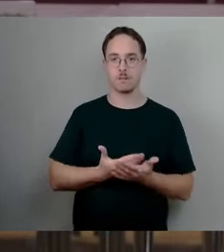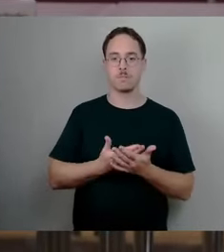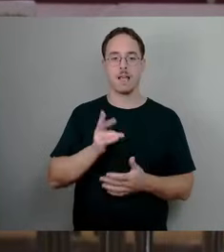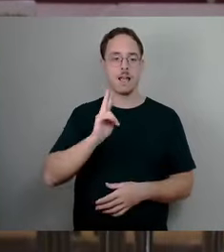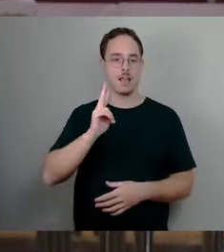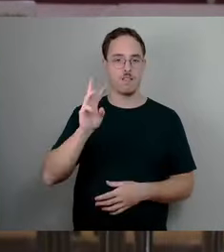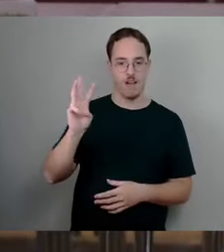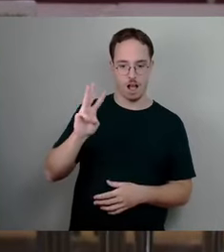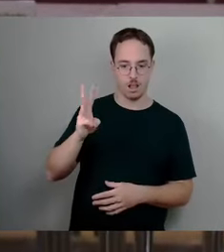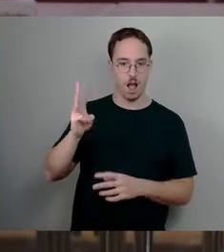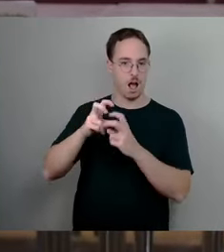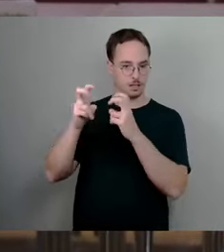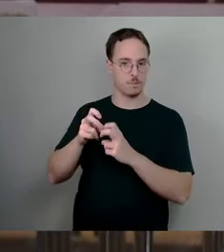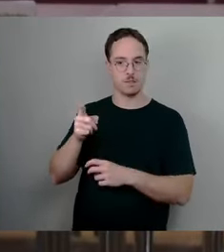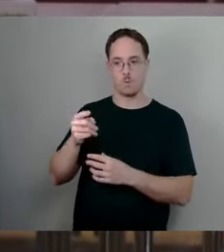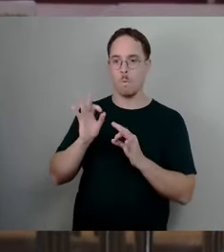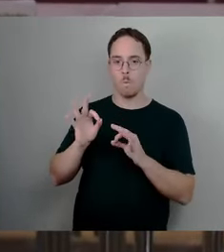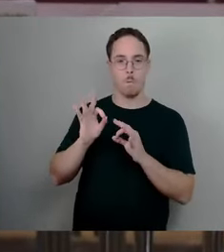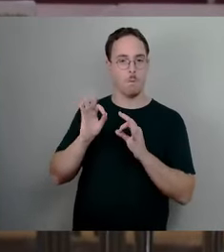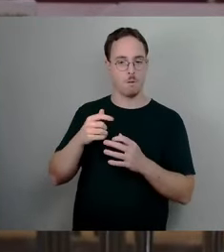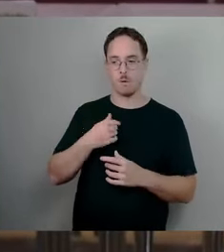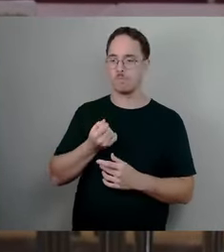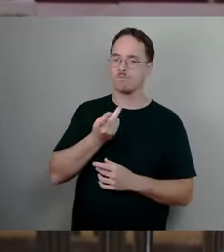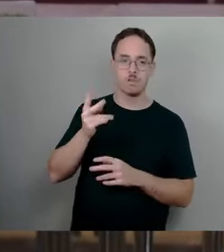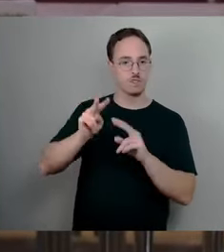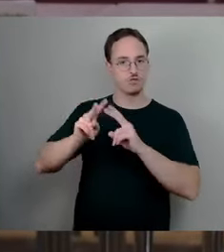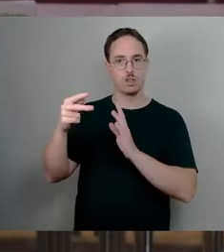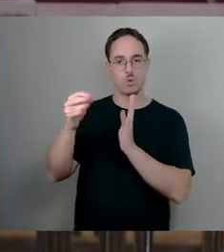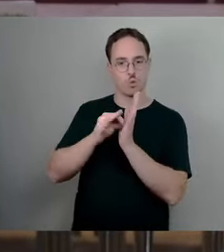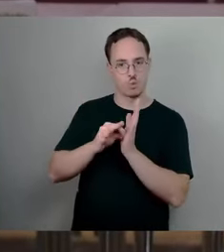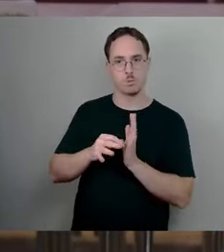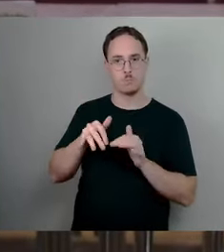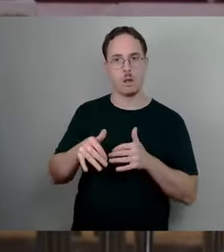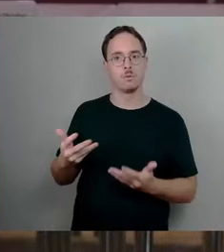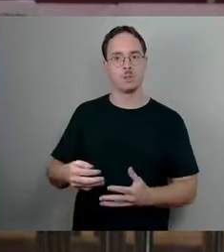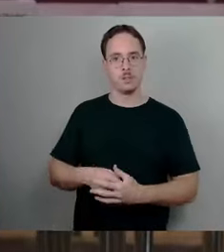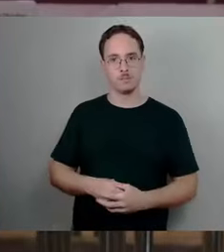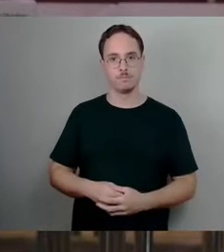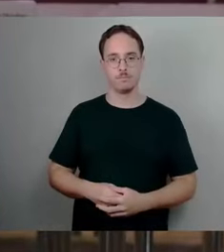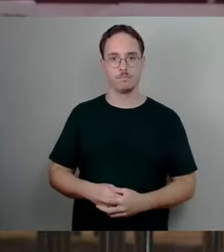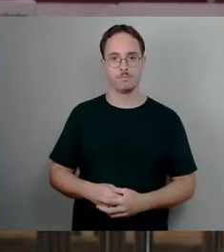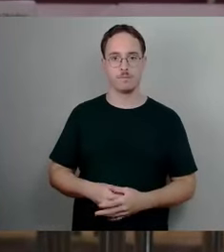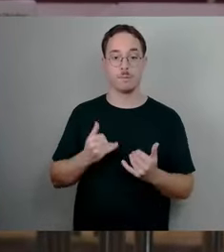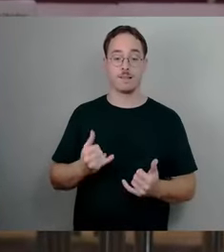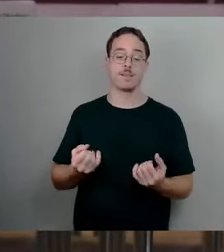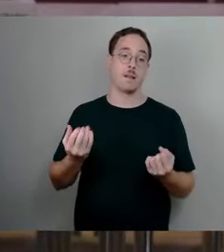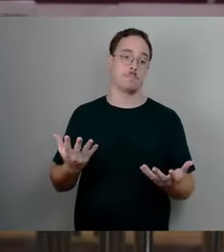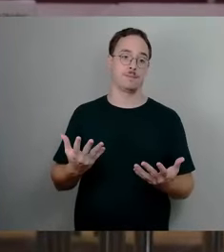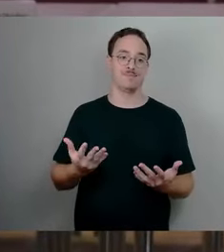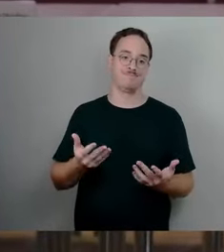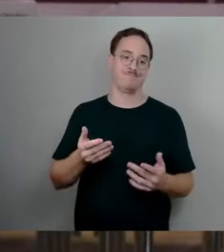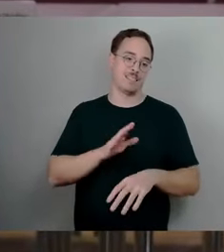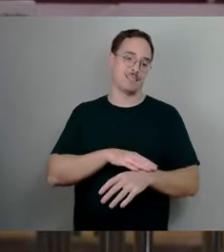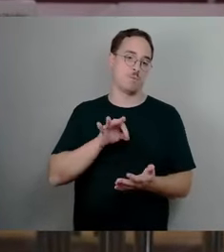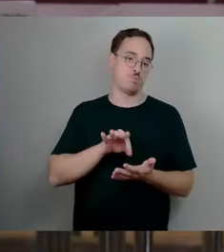nachdrücklich. Mit Blick auf die Haushaltslage, nun der Zeitpunkt ist gänzlich schlecht, der ist nun nicht gewählt, dafür können Sie nichts,